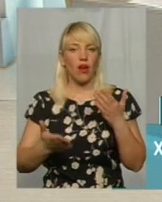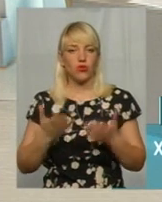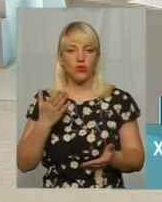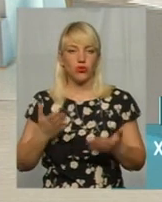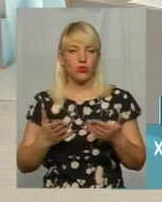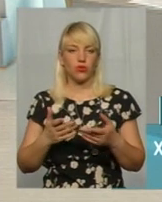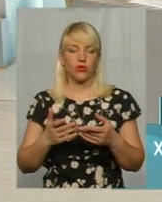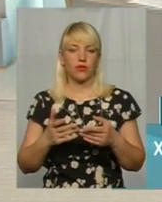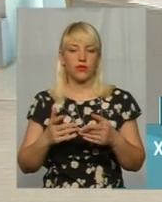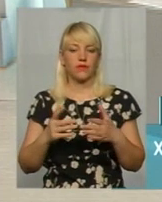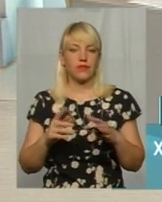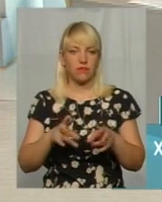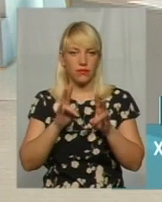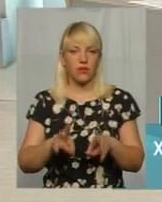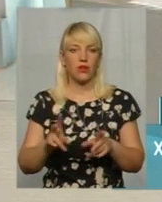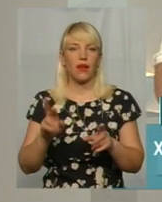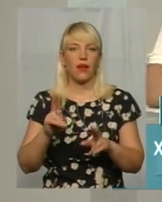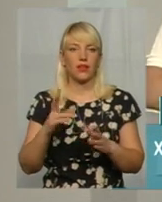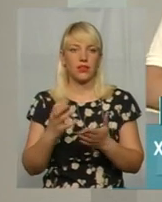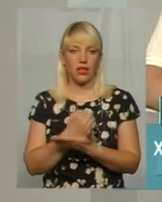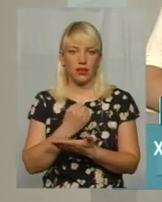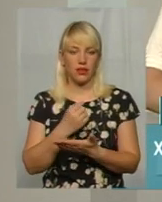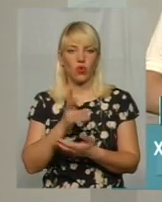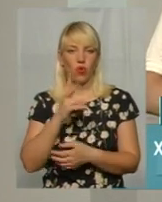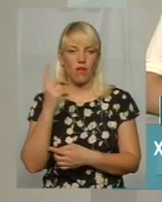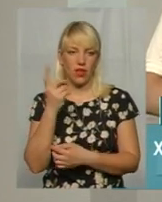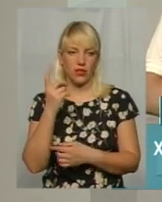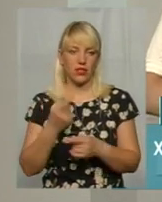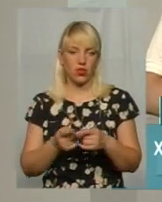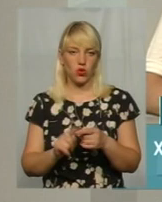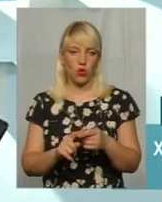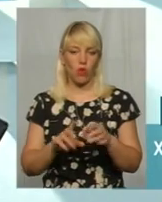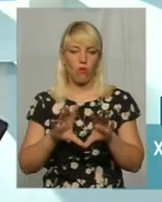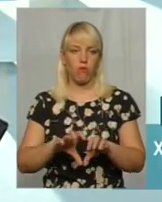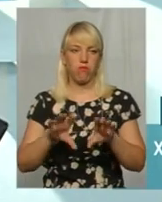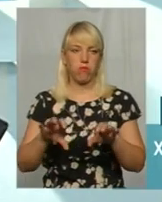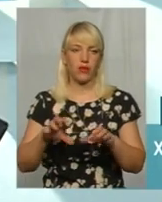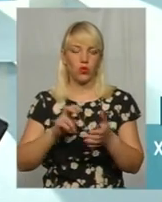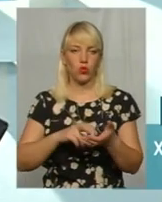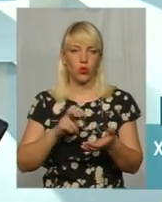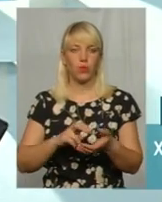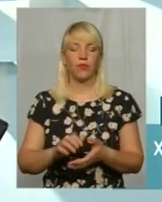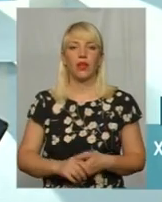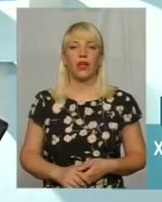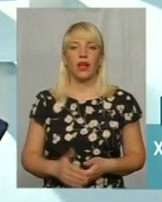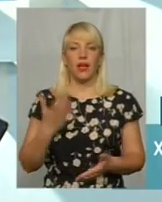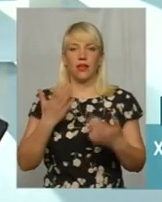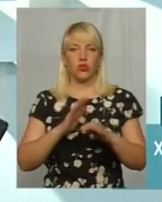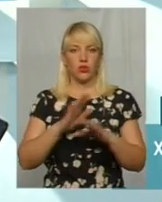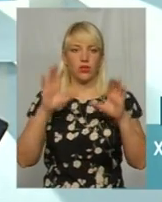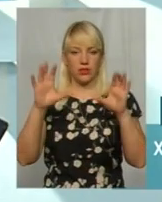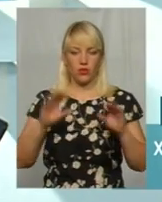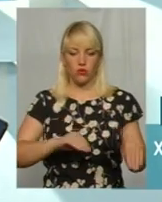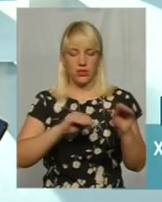як тоді знайти, хто ж власник цього батуту? З приводу несанкціонованих батутів. У